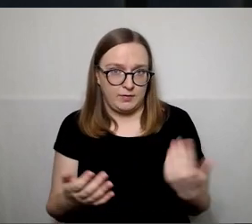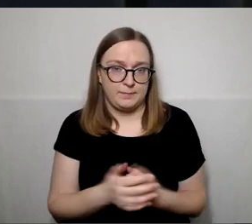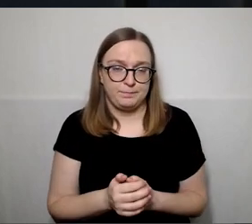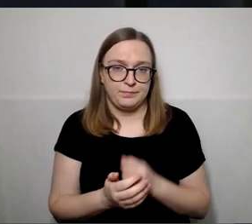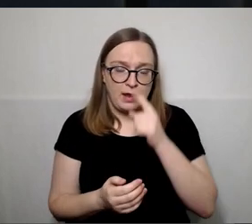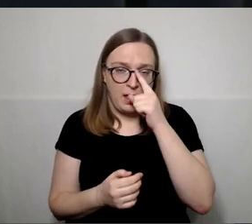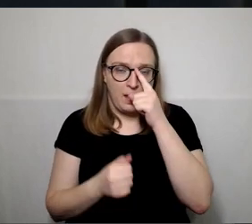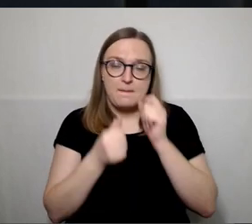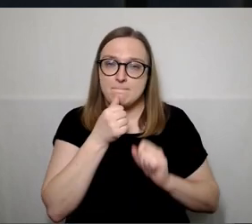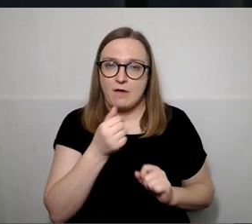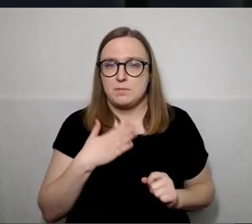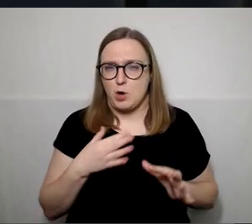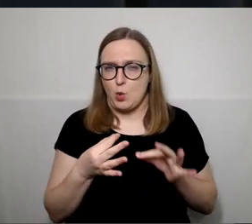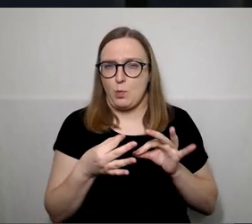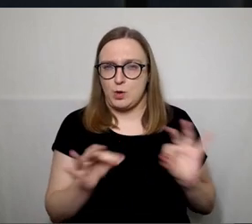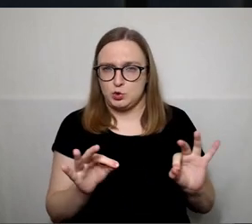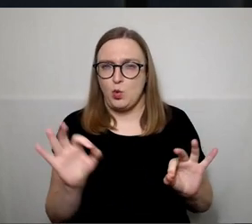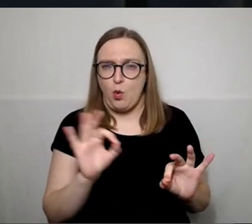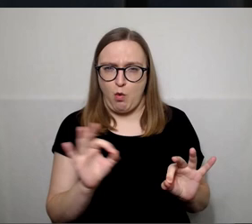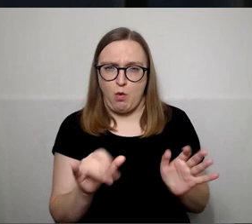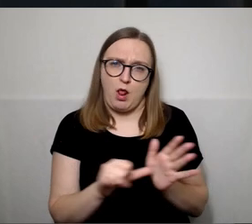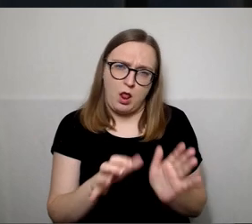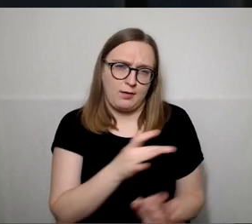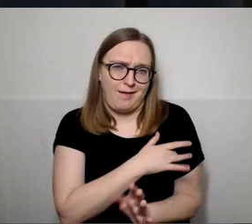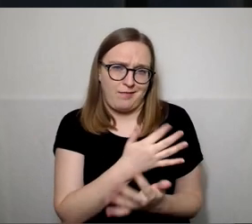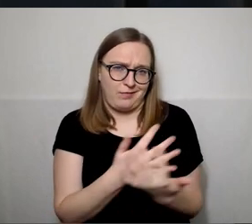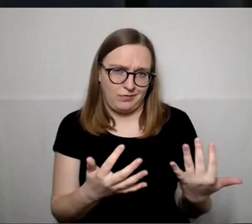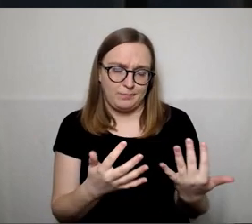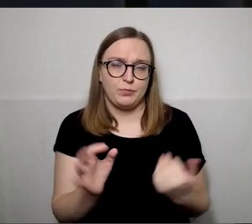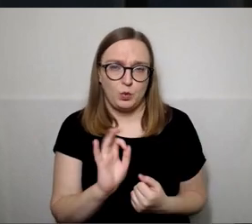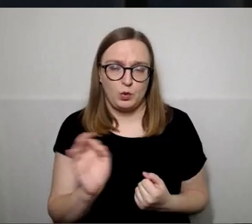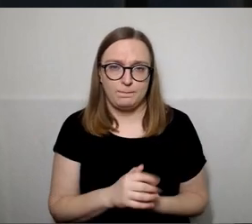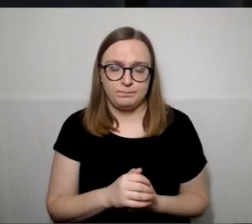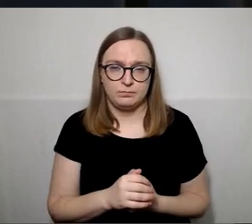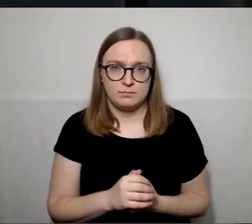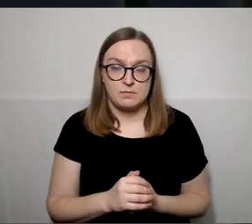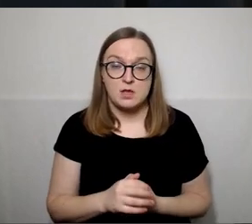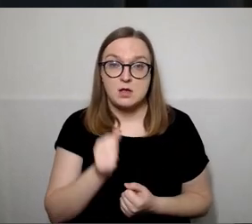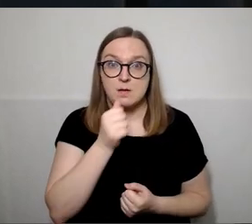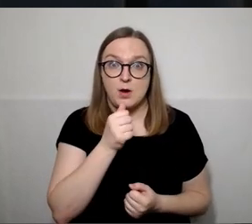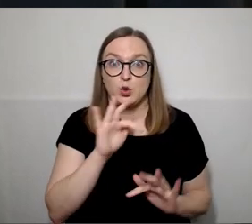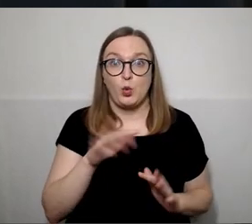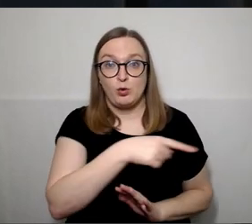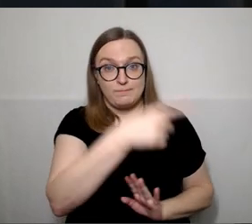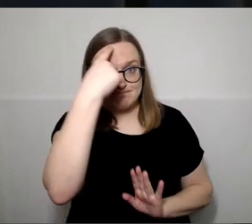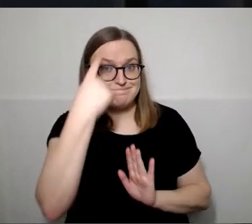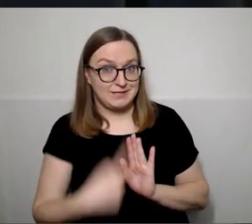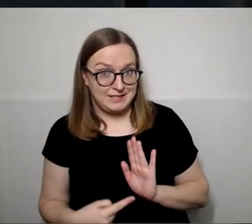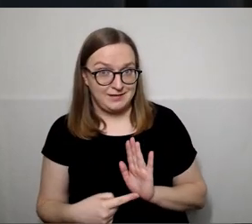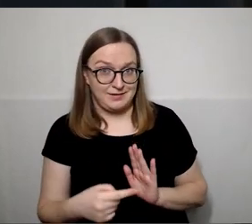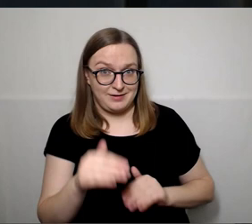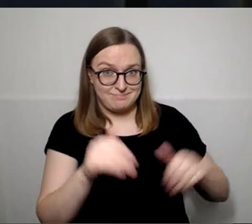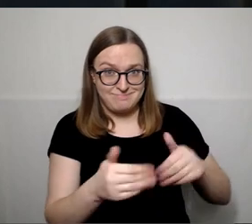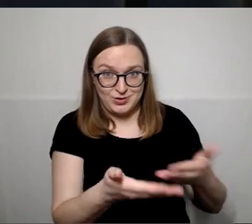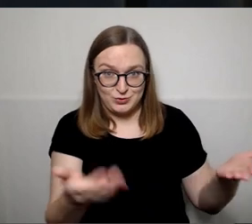būtų siūlymas dėl energetikos. Jeigu mumis pasitikėsit, myli rinkėjai,